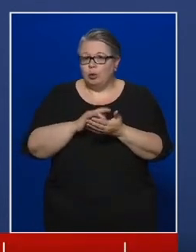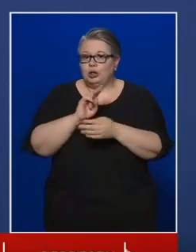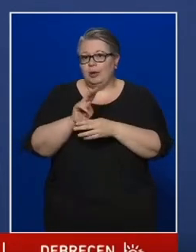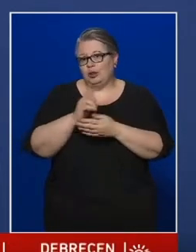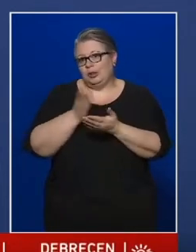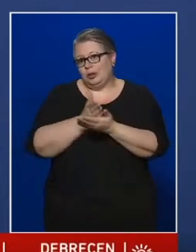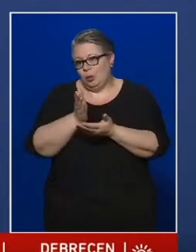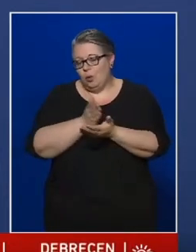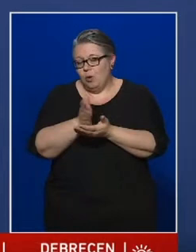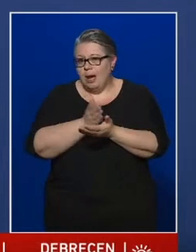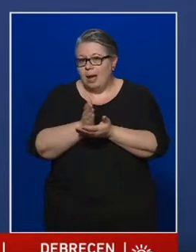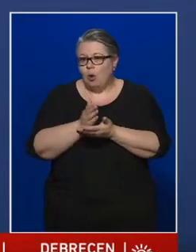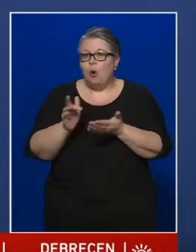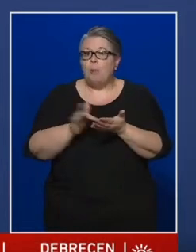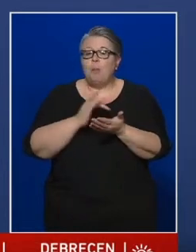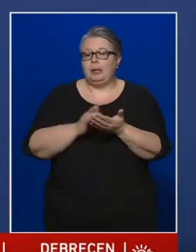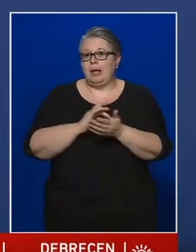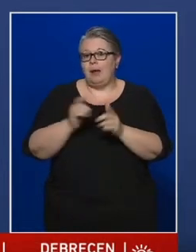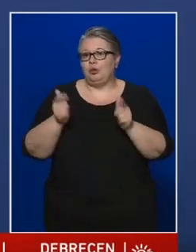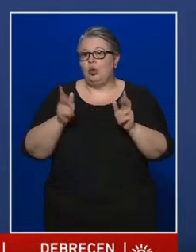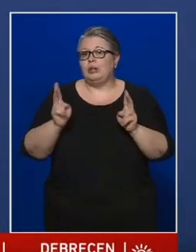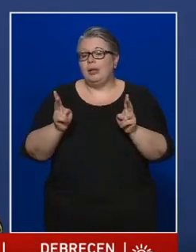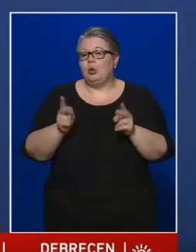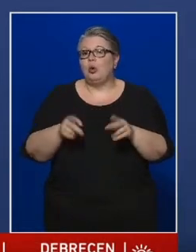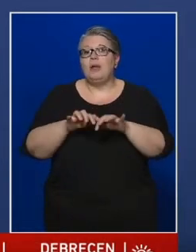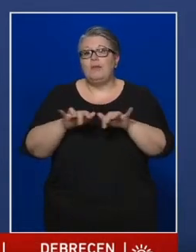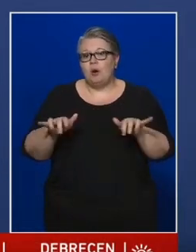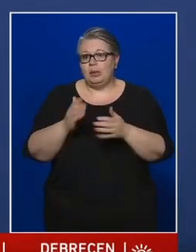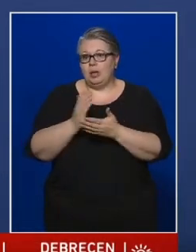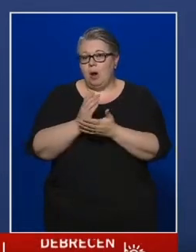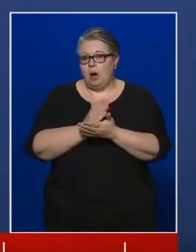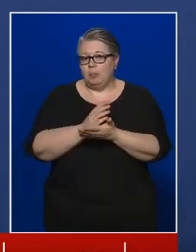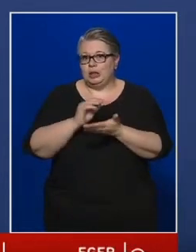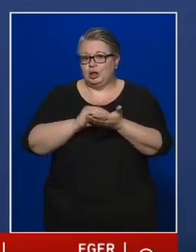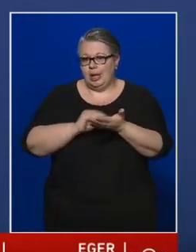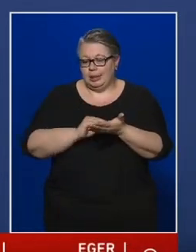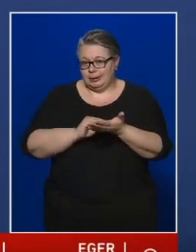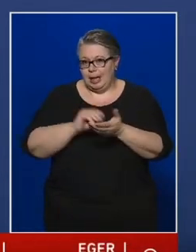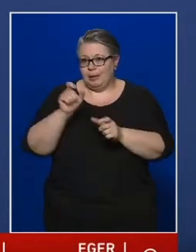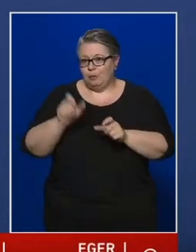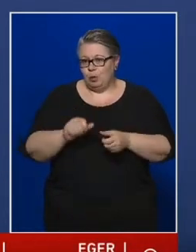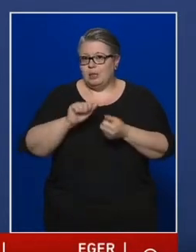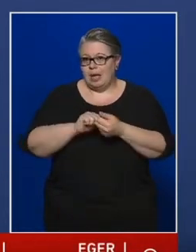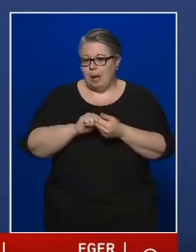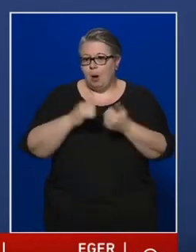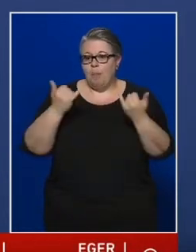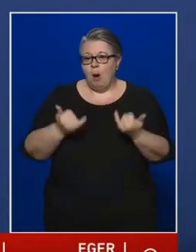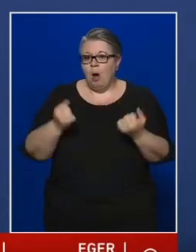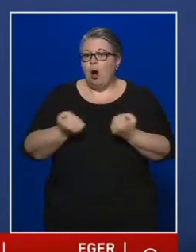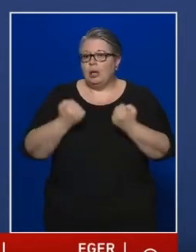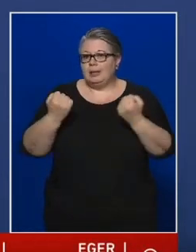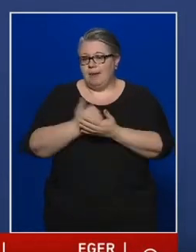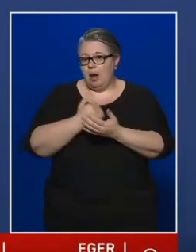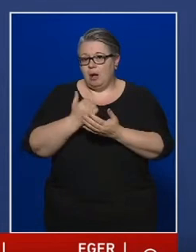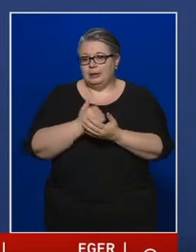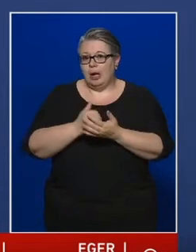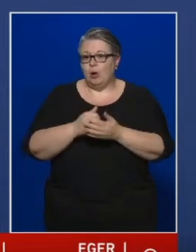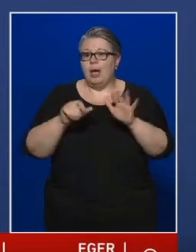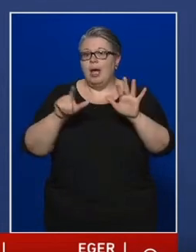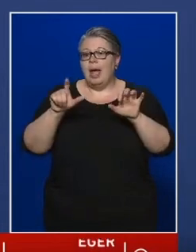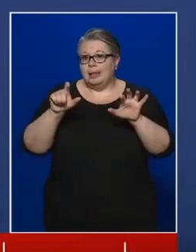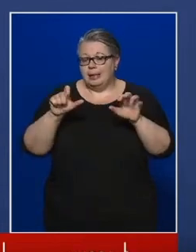mobiltelefonra tölthető és telepíthető informatikai alkalmazásra regisztráltak száma, így a mai napon az aktív felhasználók